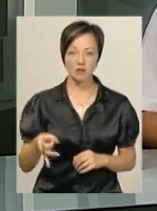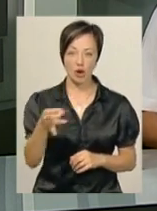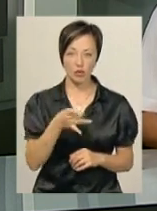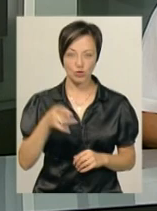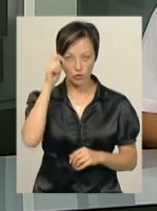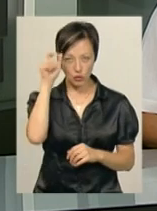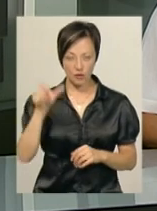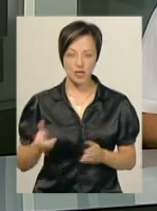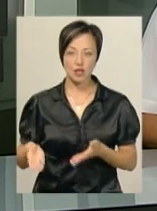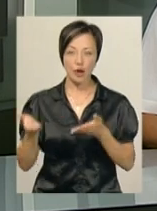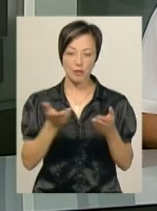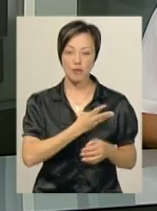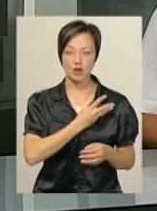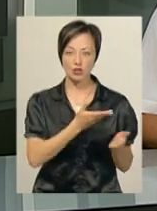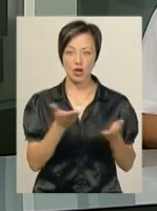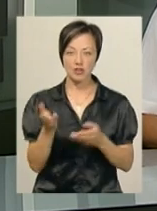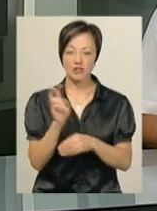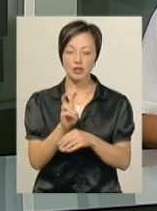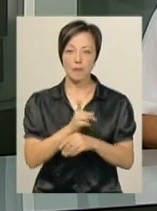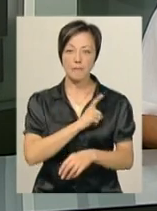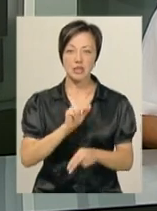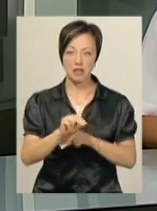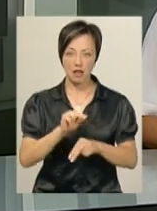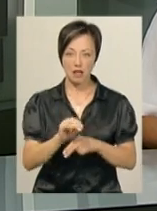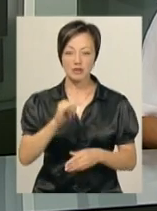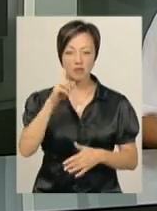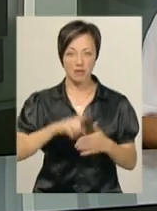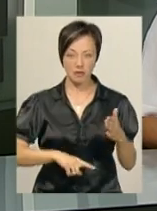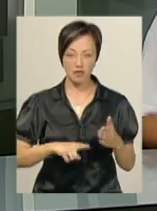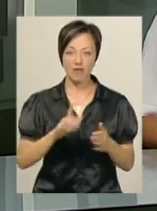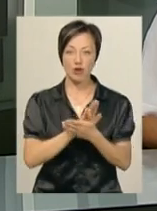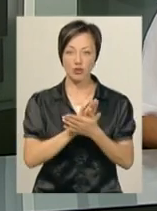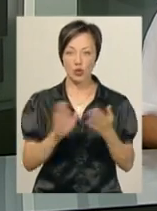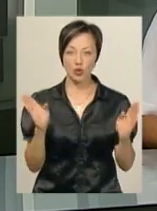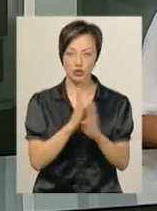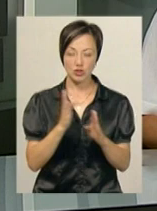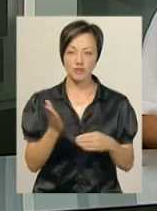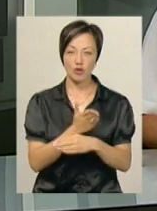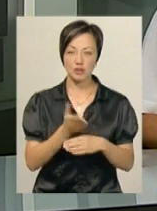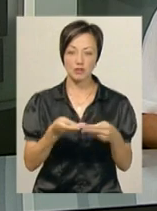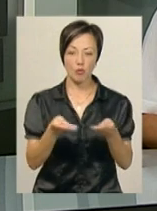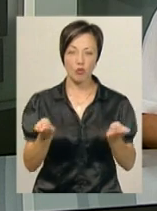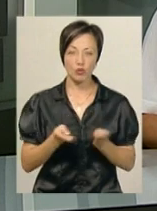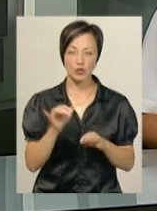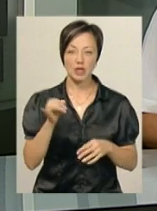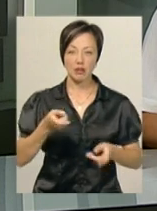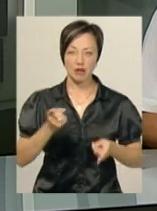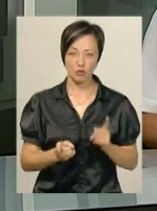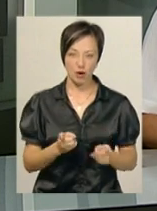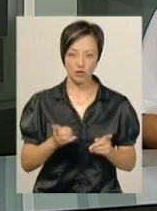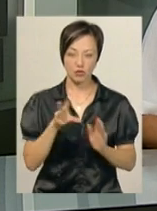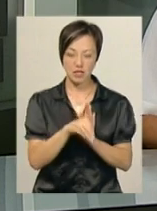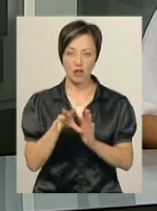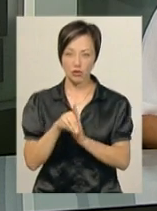Чоловік запрошує бажаючих відвідати майстер-класи та переконатися в екологічності виробництва посуду та натуральності його